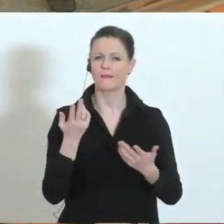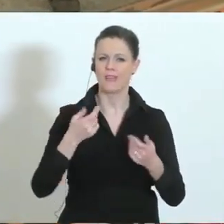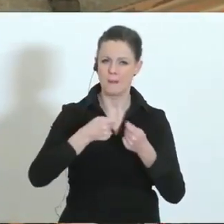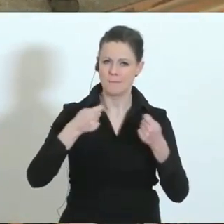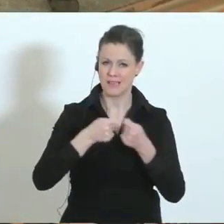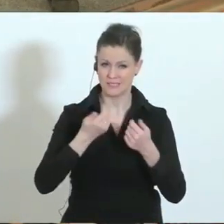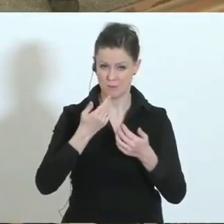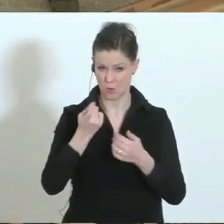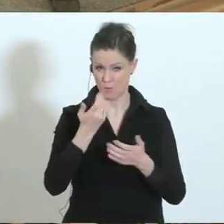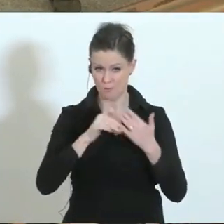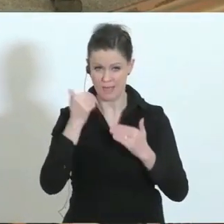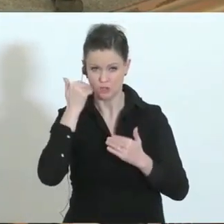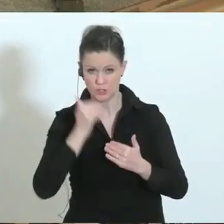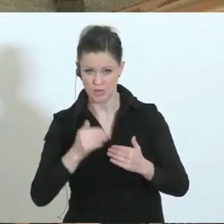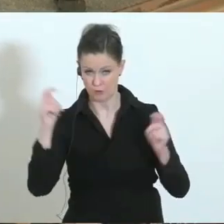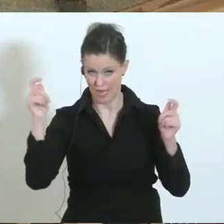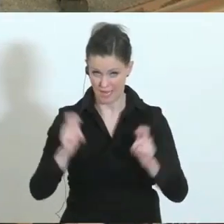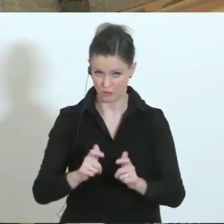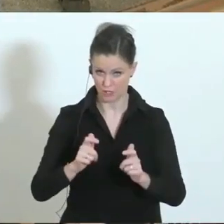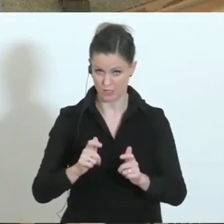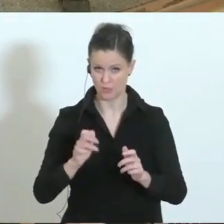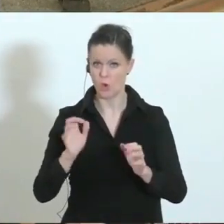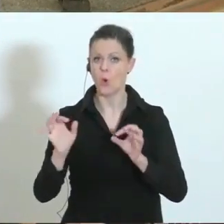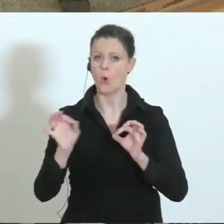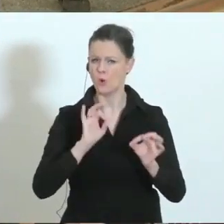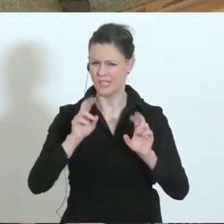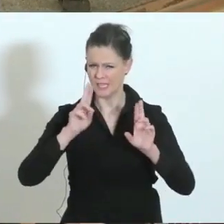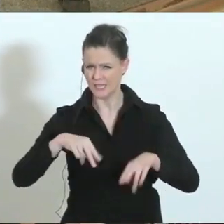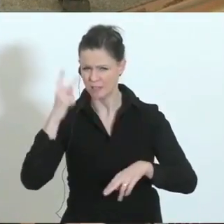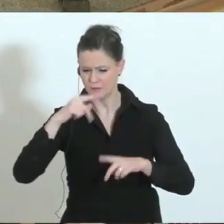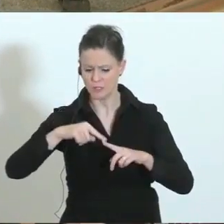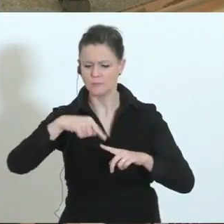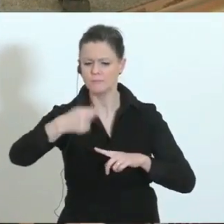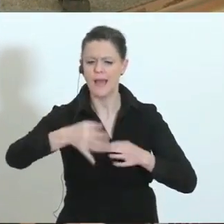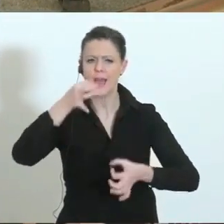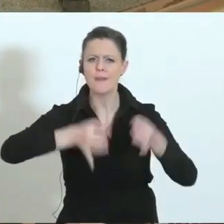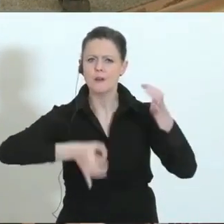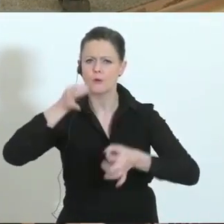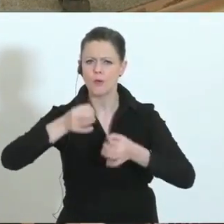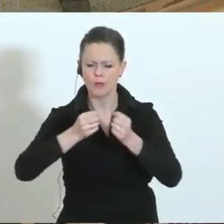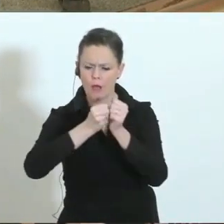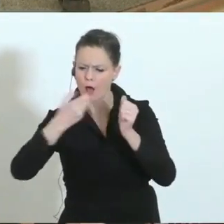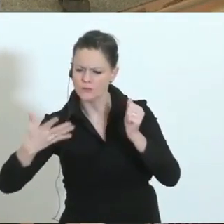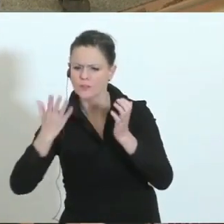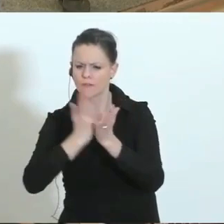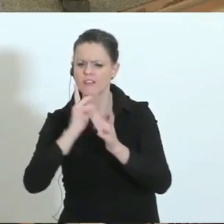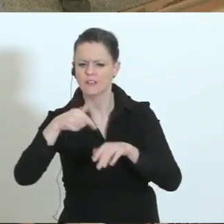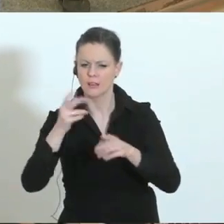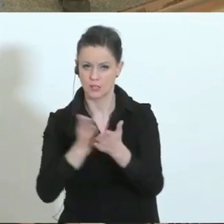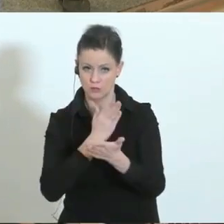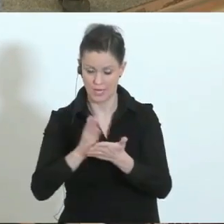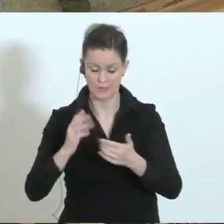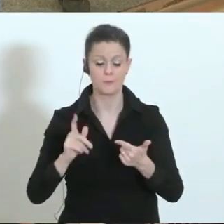Maßnahmen nach oder habe ich das richtig verstanden, dass das frühestens am Wochenende nach einer Evaluierung passiert? Und die zweite Frage betrifft das